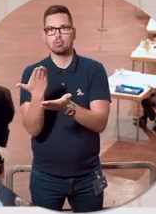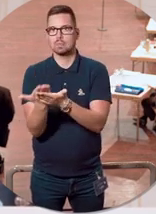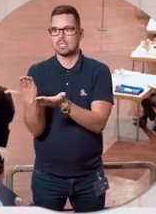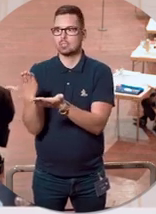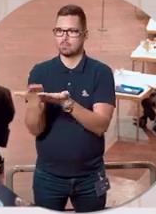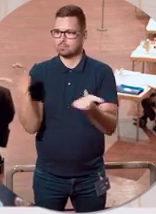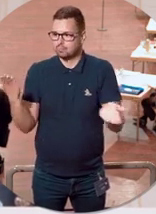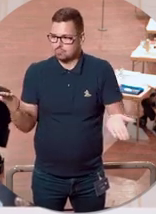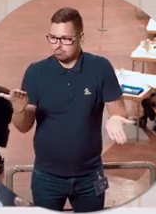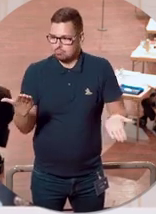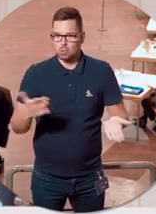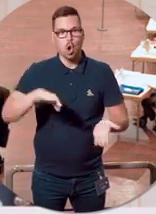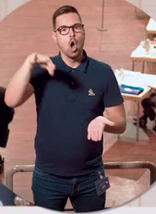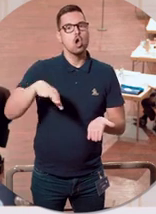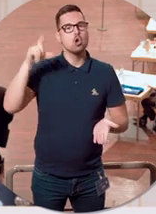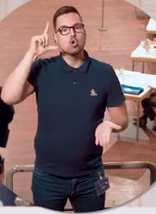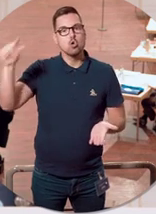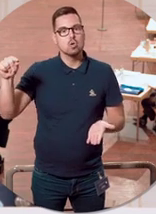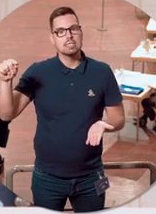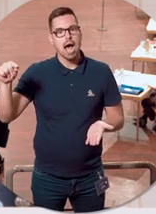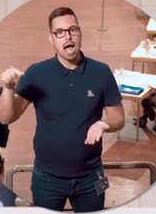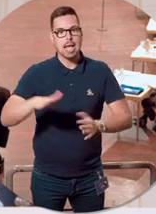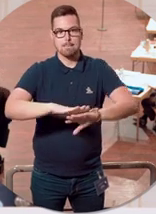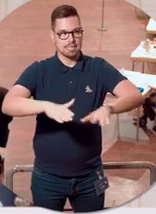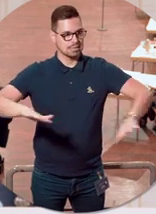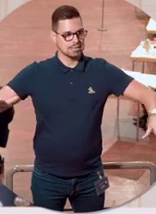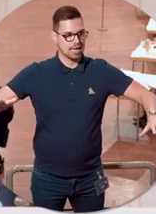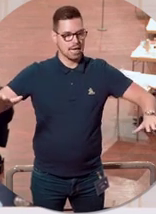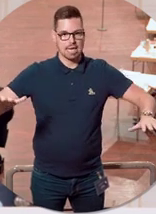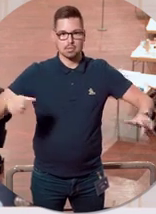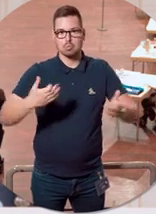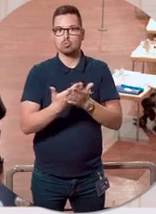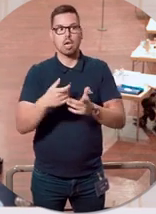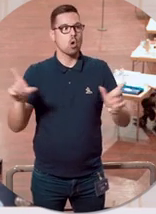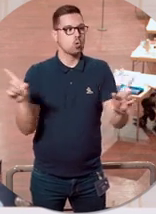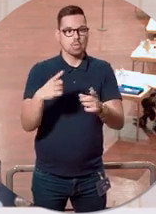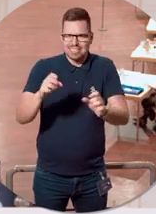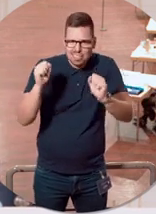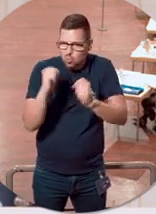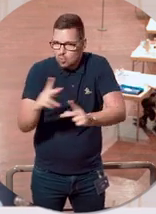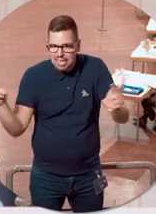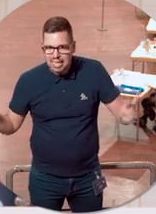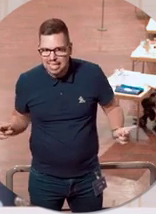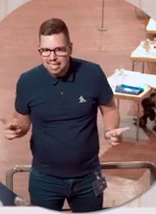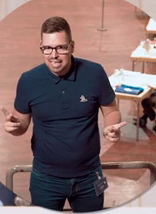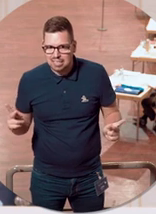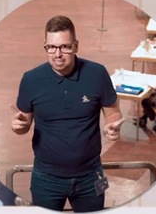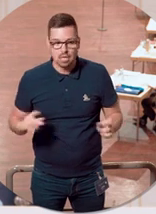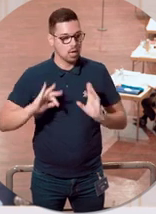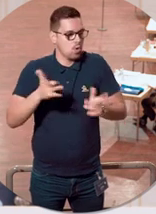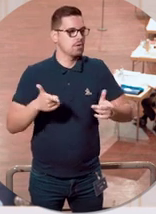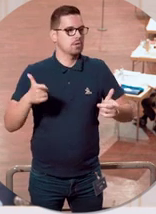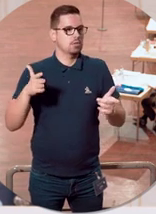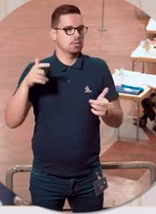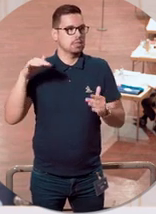am Losheimer Stausee auf einer riesigen Fläche ein Classic Open Air stattfinden soll, dann ist es okay. Selbst wenn die Zahlen der